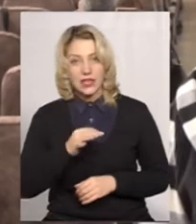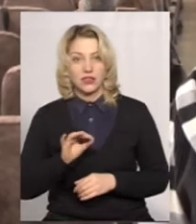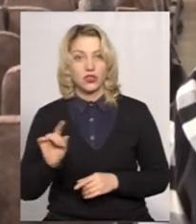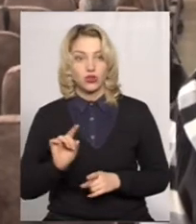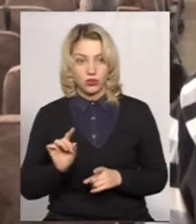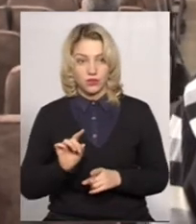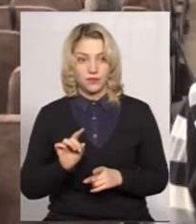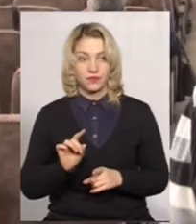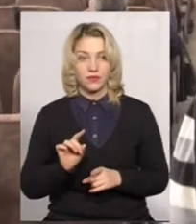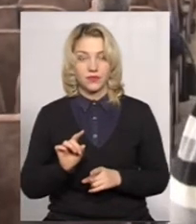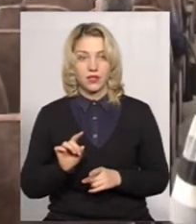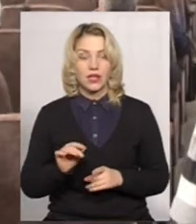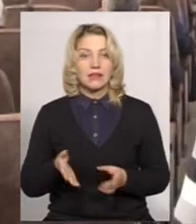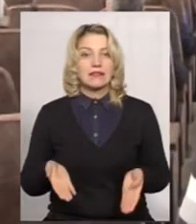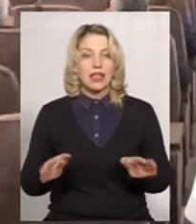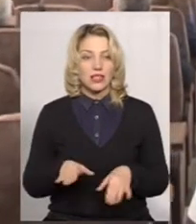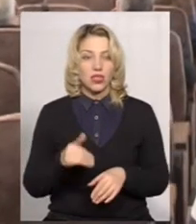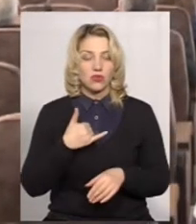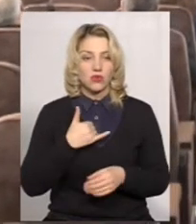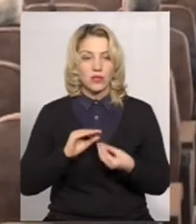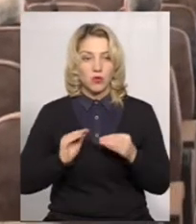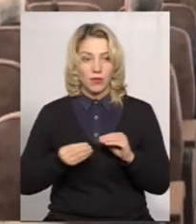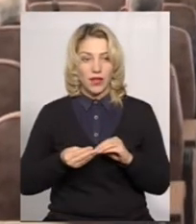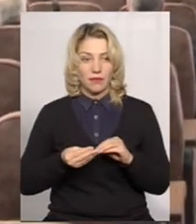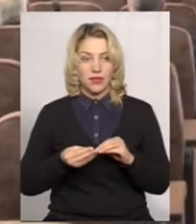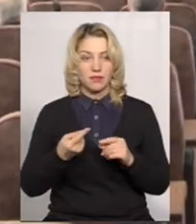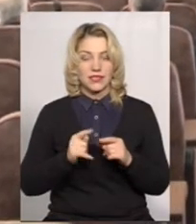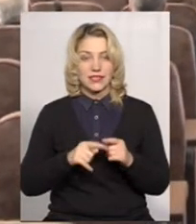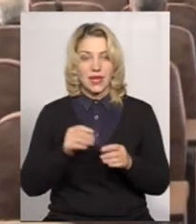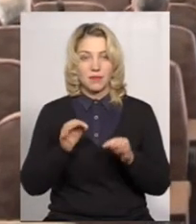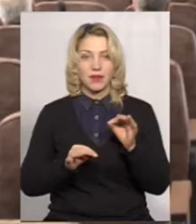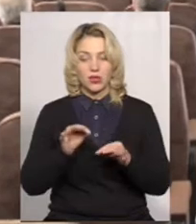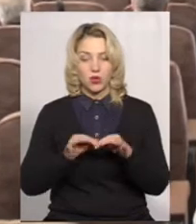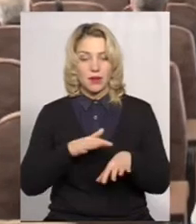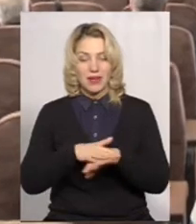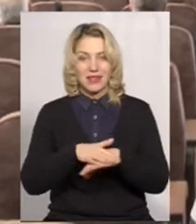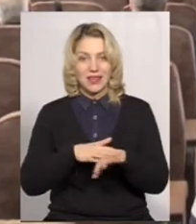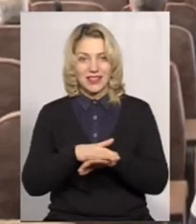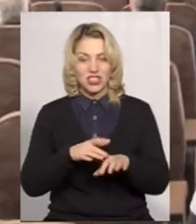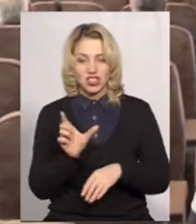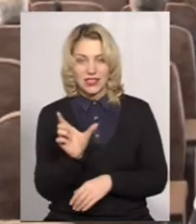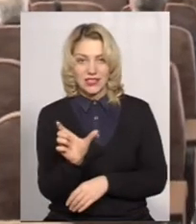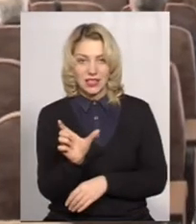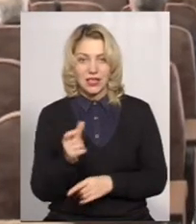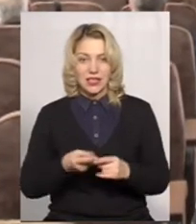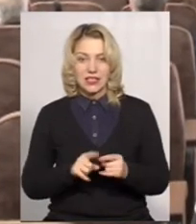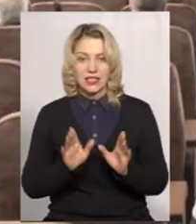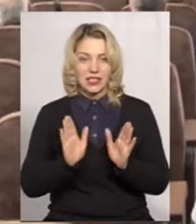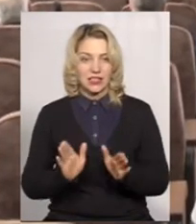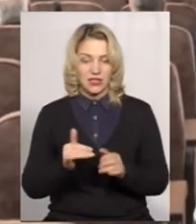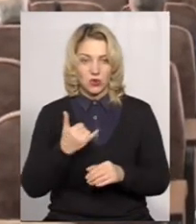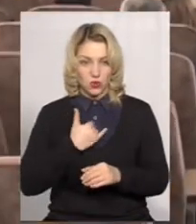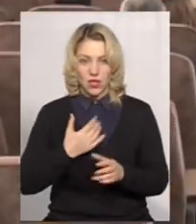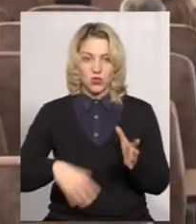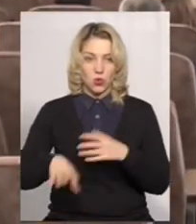що залишається в нас проблемним це природничо-математичний цикл, це і не тільки в нас, і